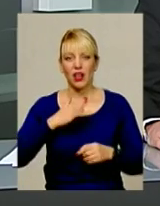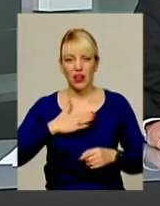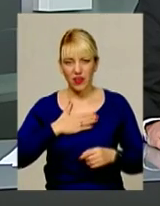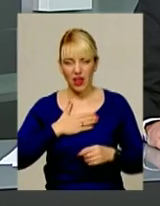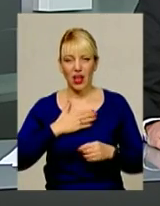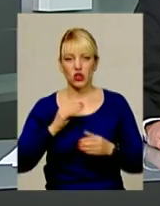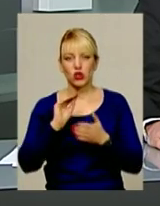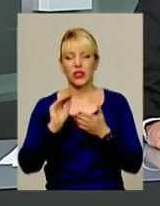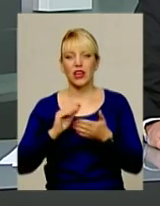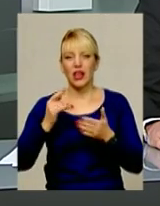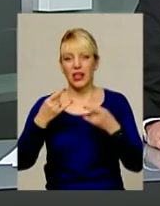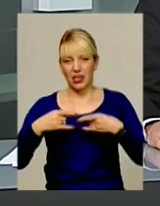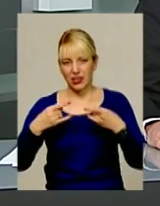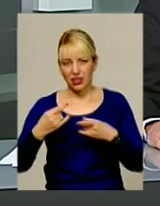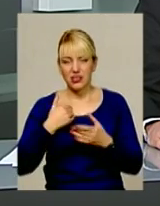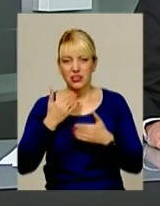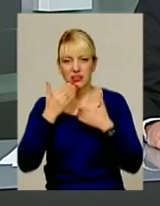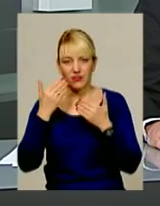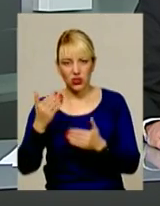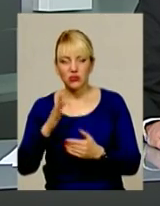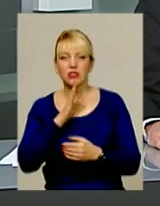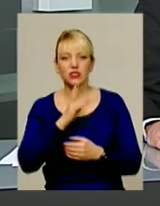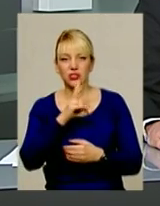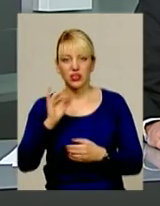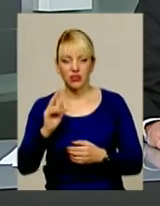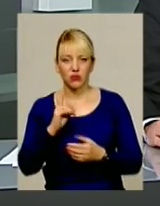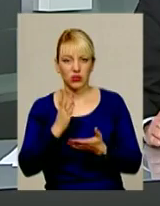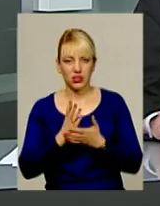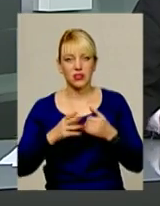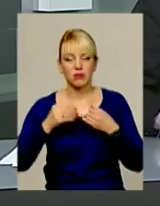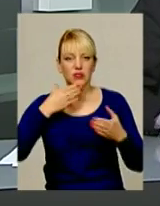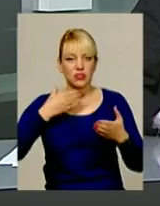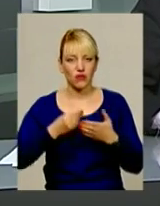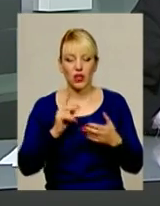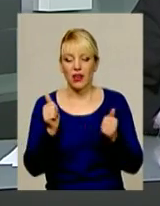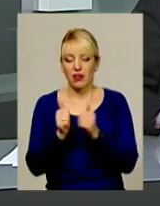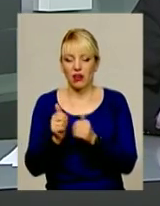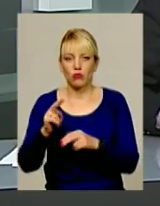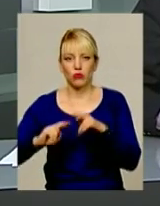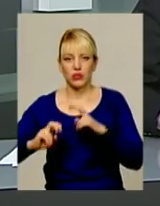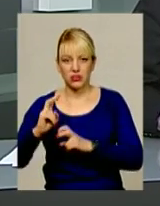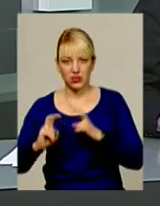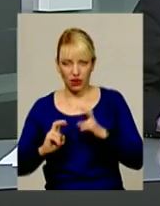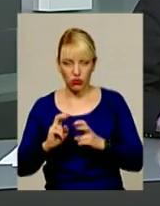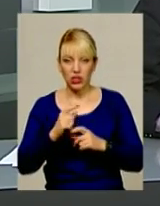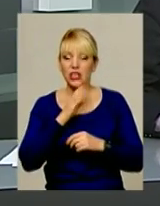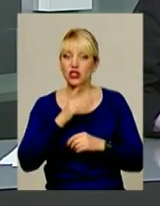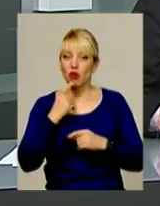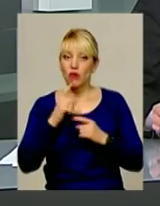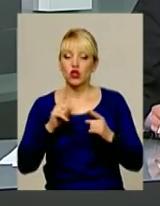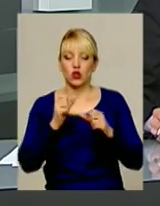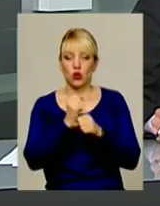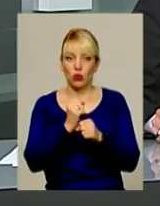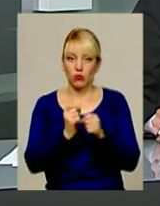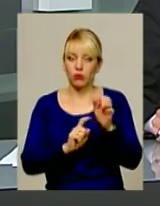ділянок, по сусідству з якими може вирости залізобетонний завод. Жінки запевняють, роботи вже почалися та переконують, що